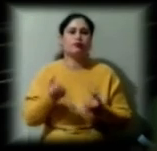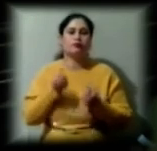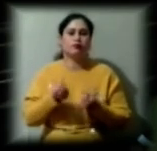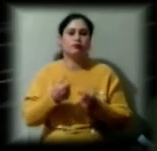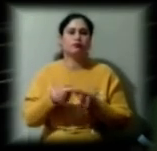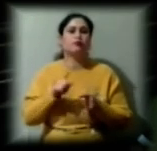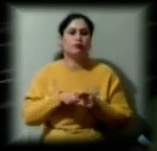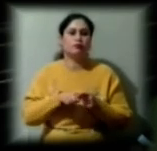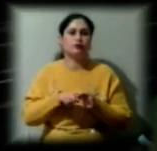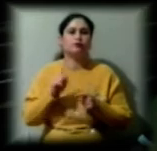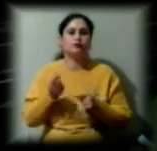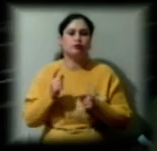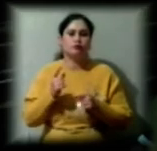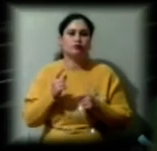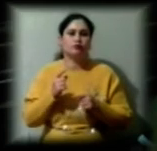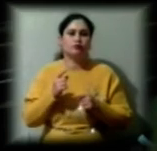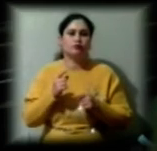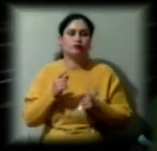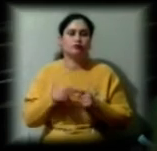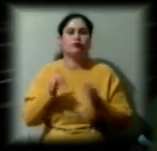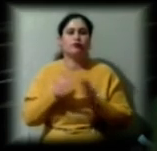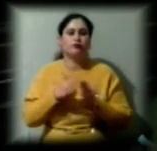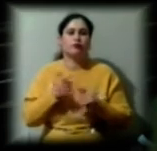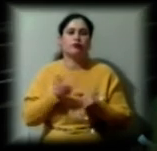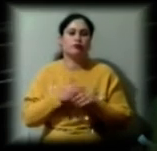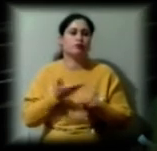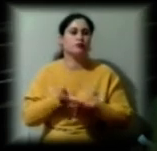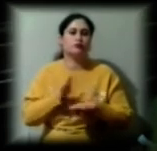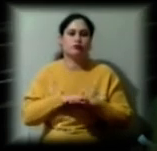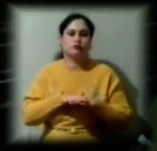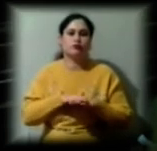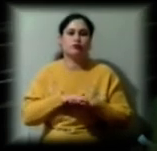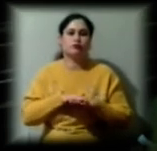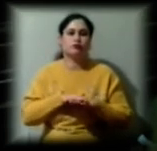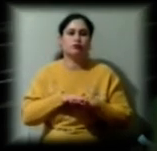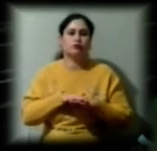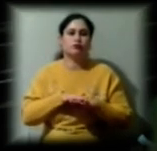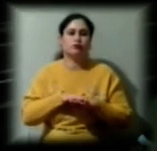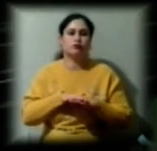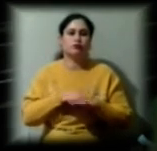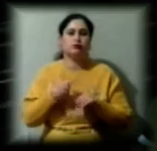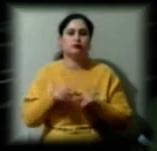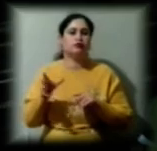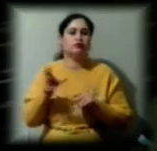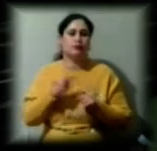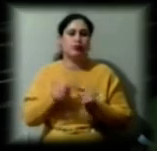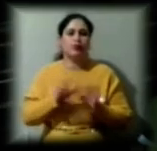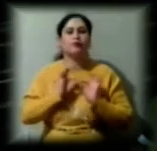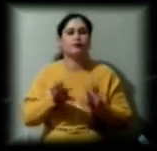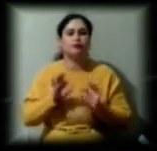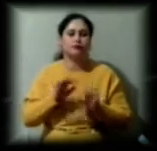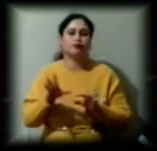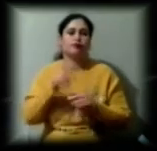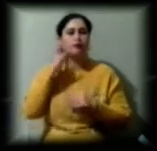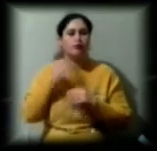вдома дуже складно все пояснити, все зрозуміти.